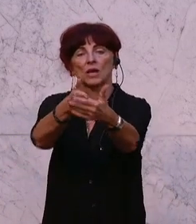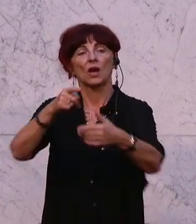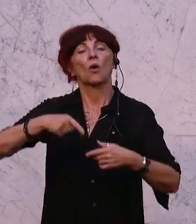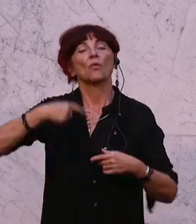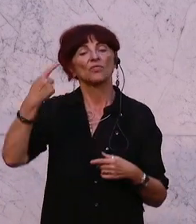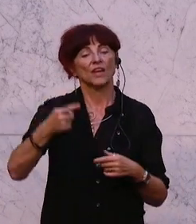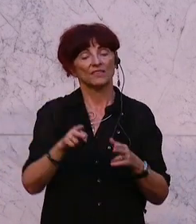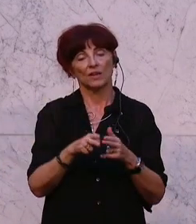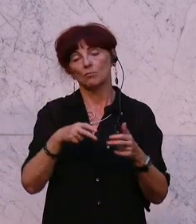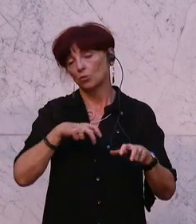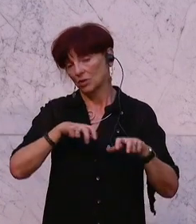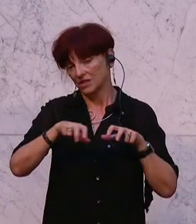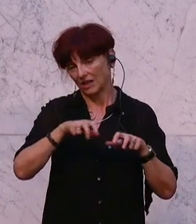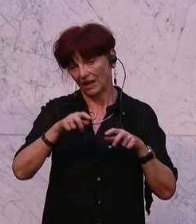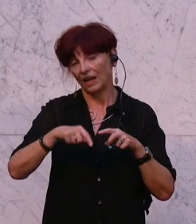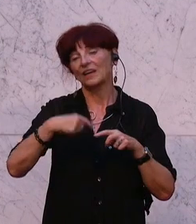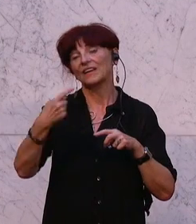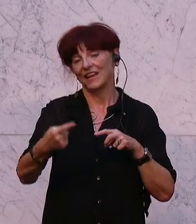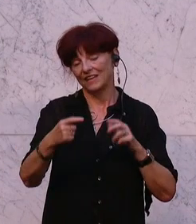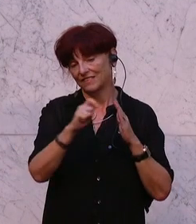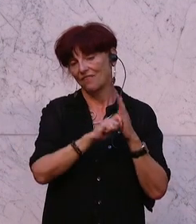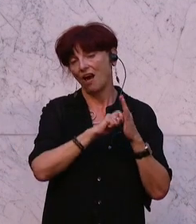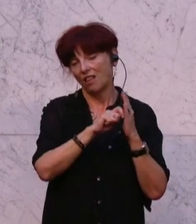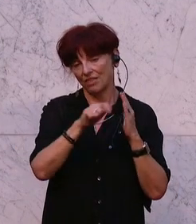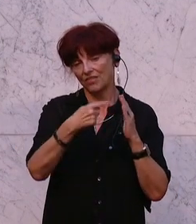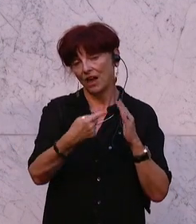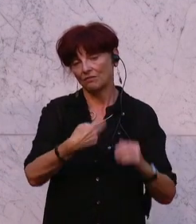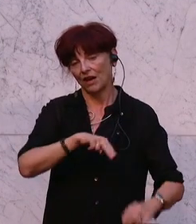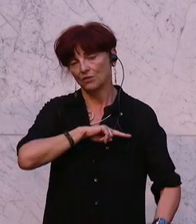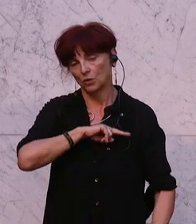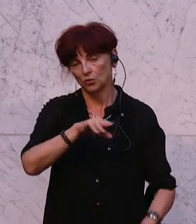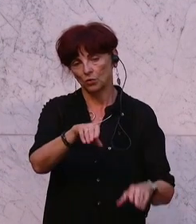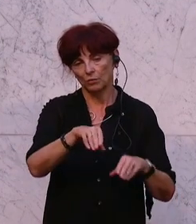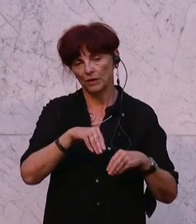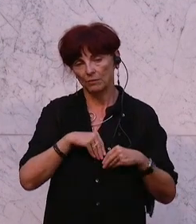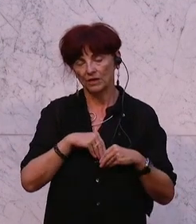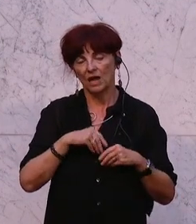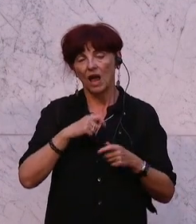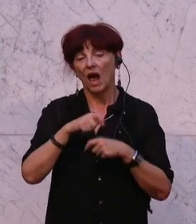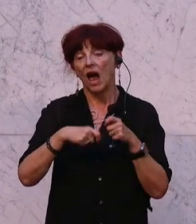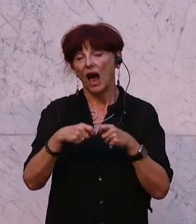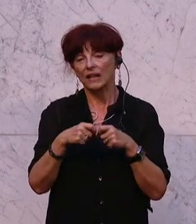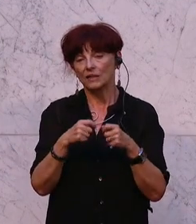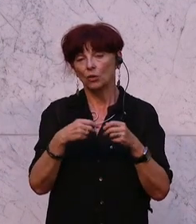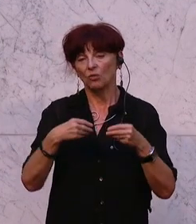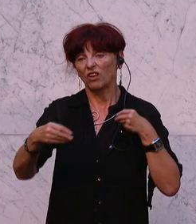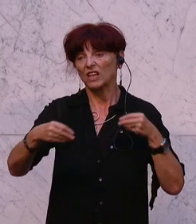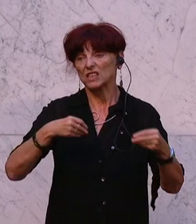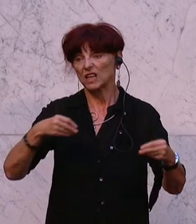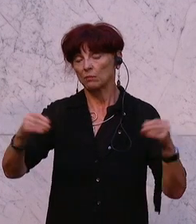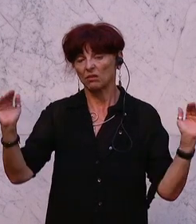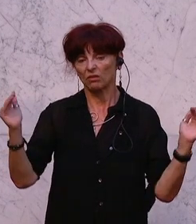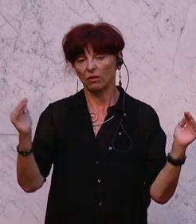Nationalratswahl hier die Verantwortung übernehmen soll. Die Handlungsspielräume sind massiv eingeschränkt. Die Möglichkeiten,